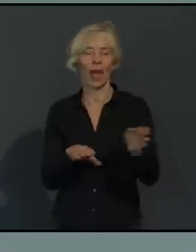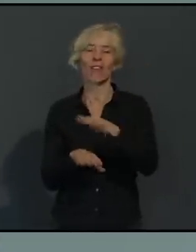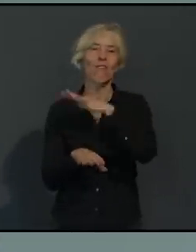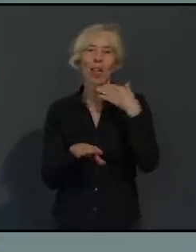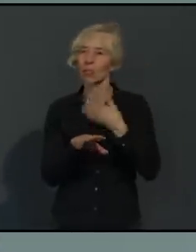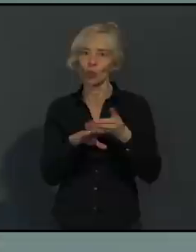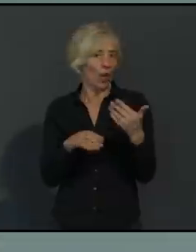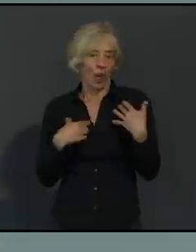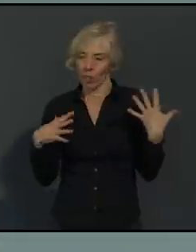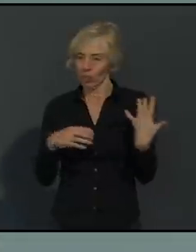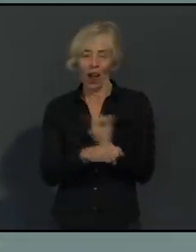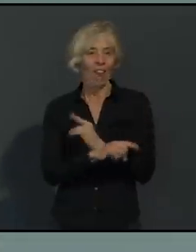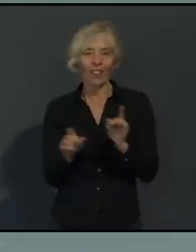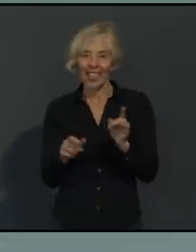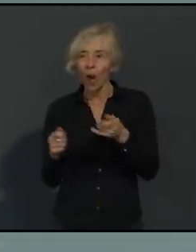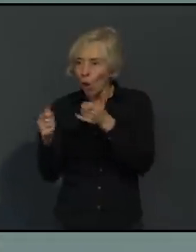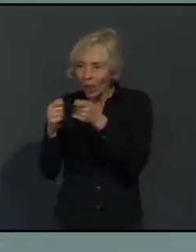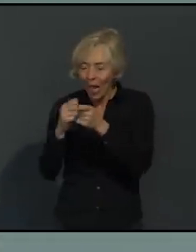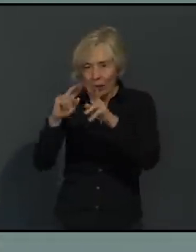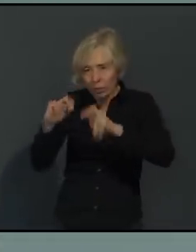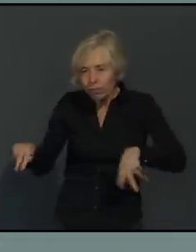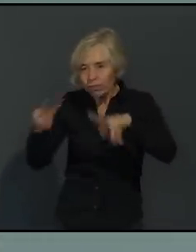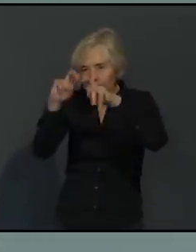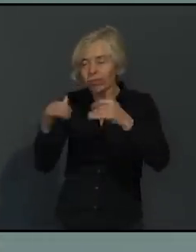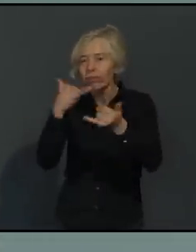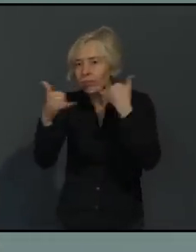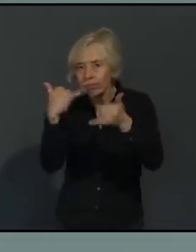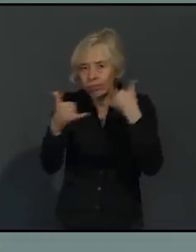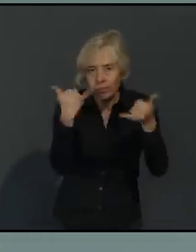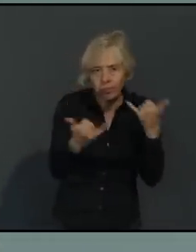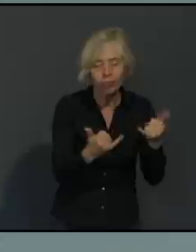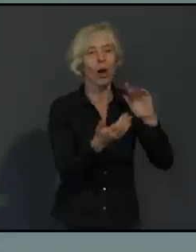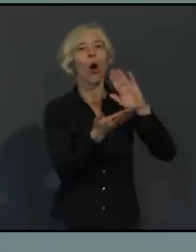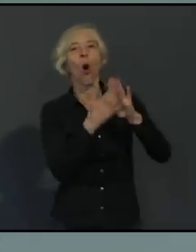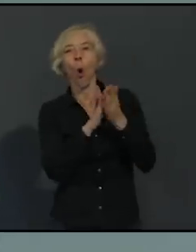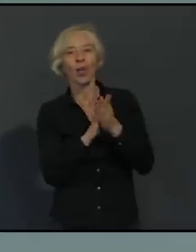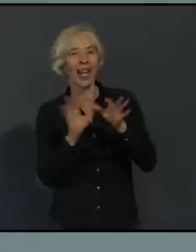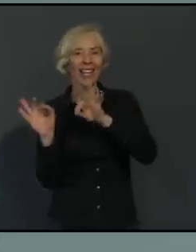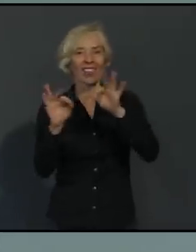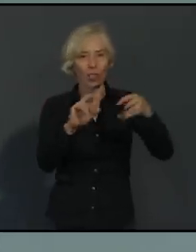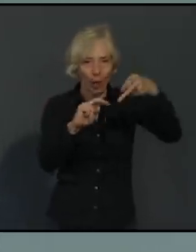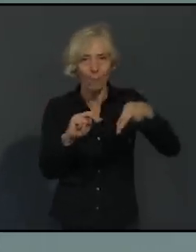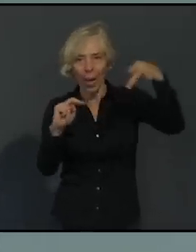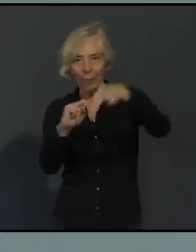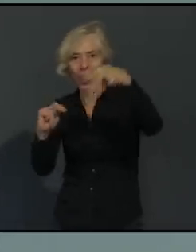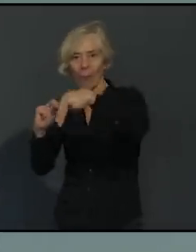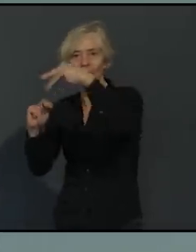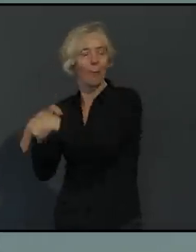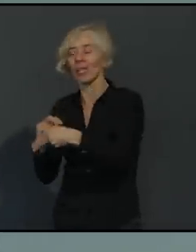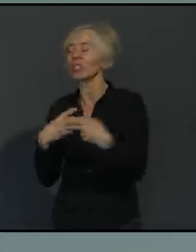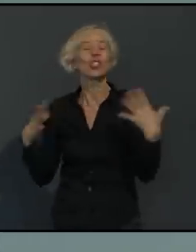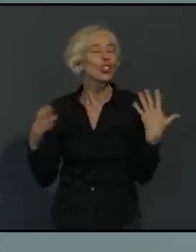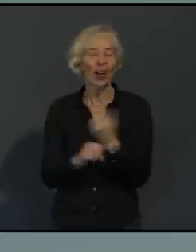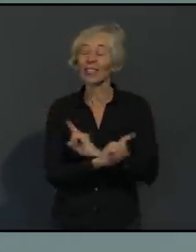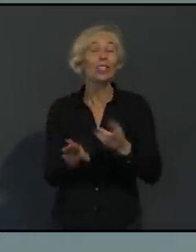Infektionsketten. Und es wäre vor allem auch viel zu spät. Und darum geht es immer für die Entspannung an unseren